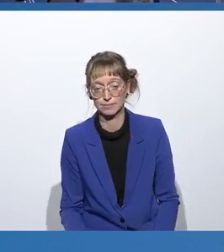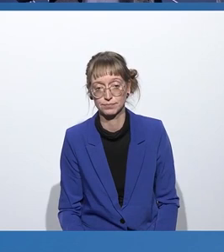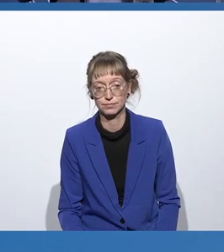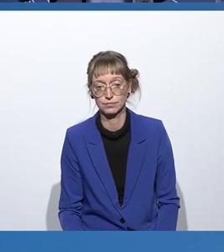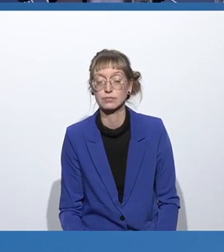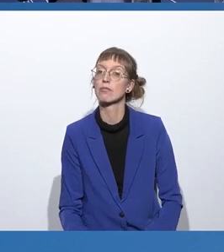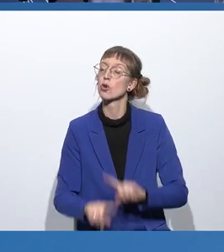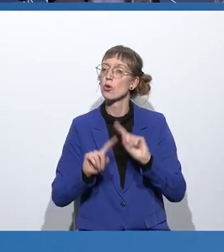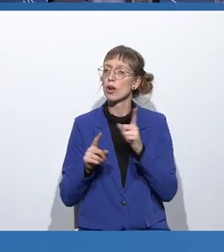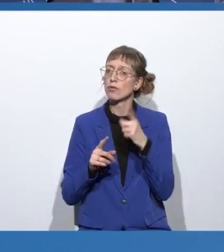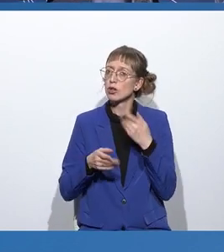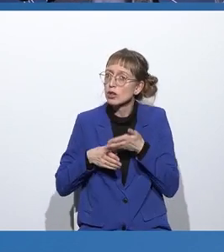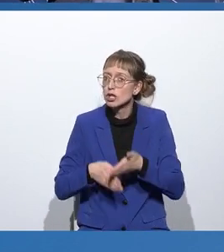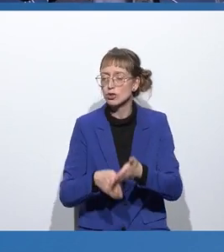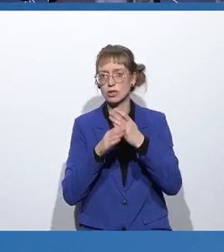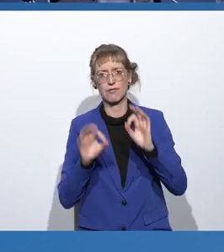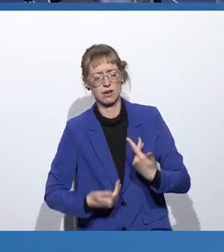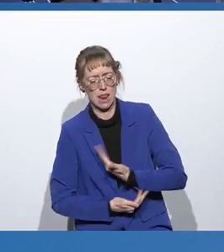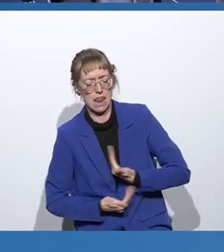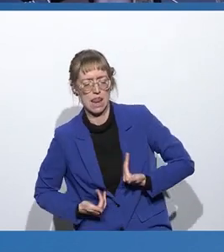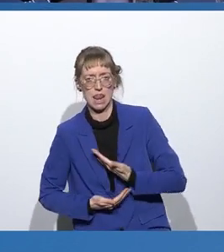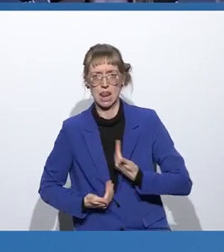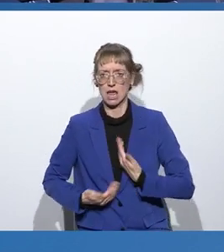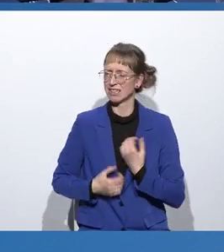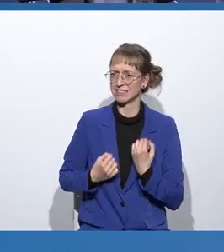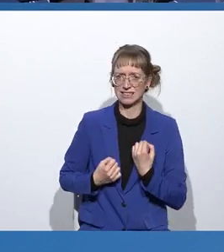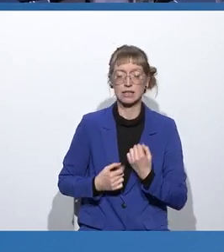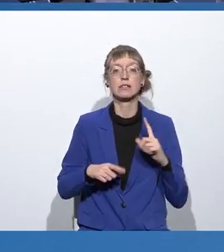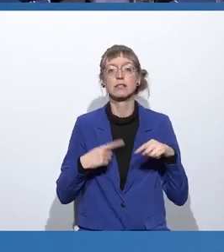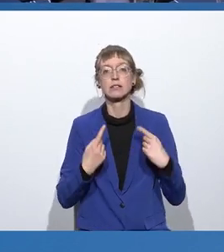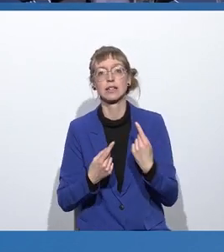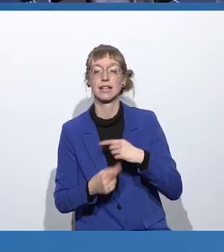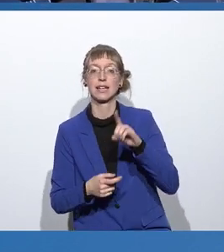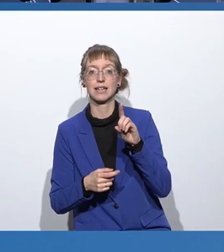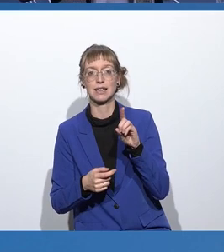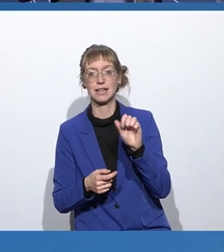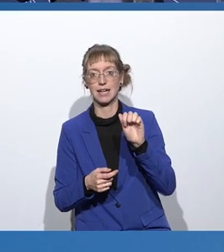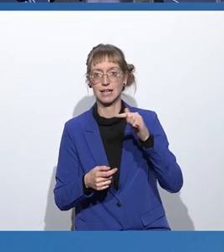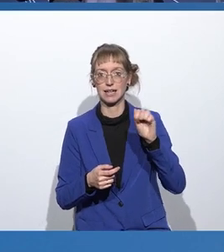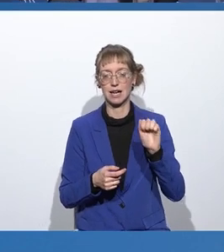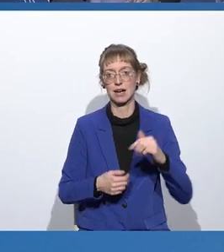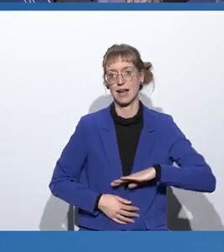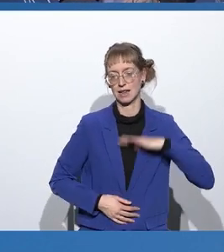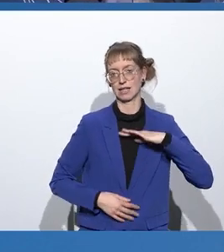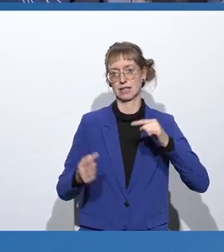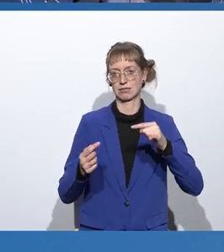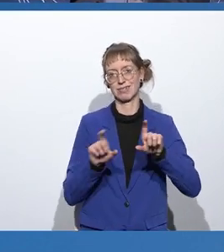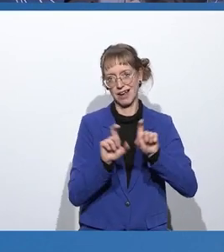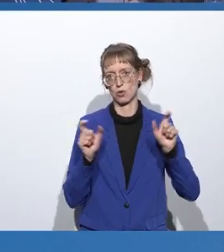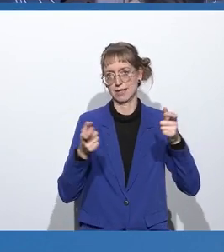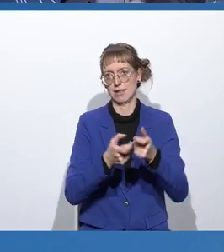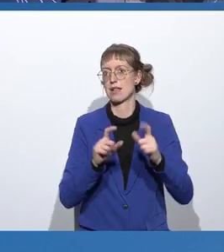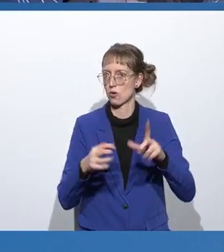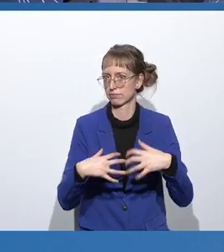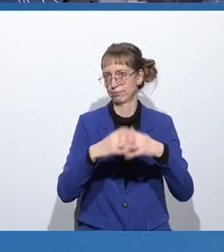Unterstützung, wenn es Zweifelsfälle gibt, durch ein sogenanntes Data Ethics Council. Die zweite Maßnahmenstufe